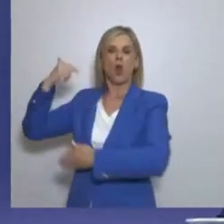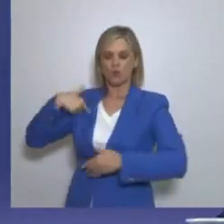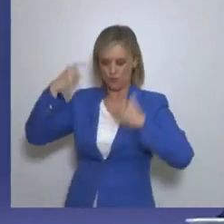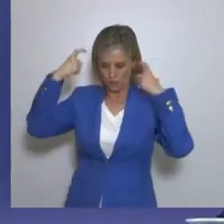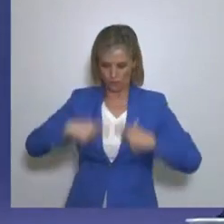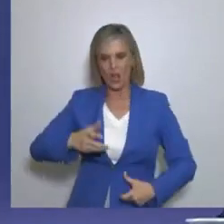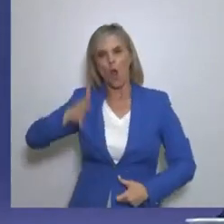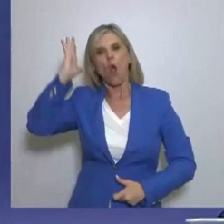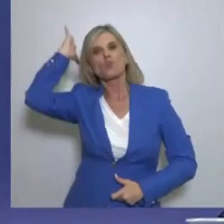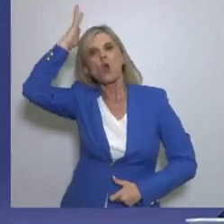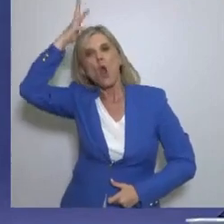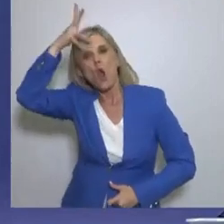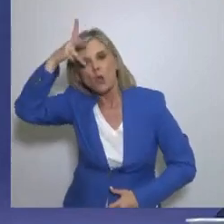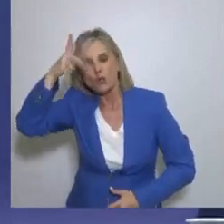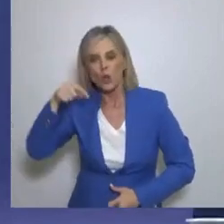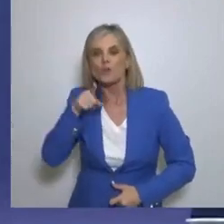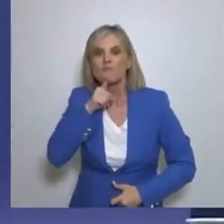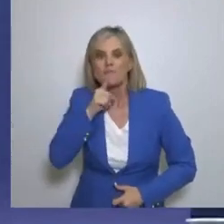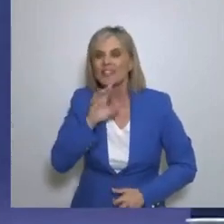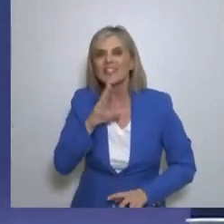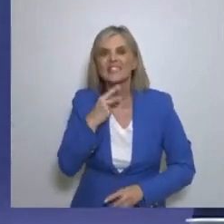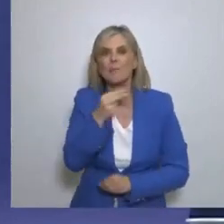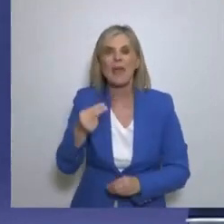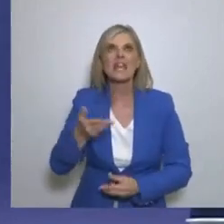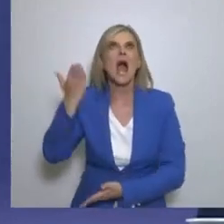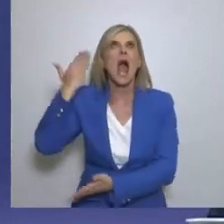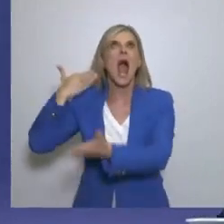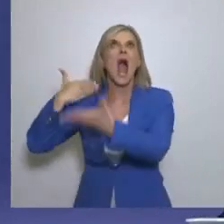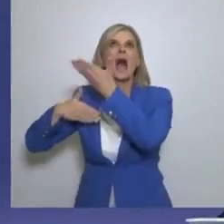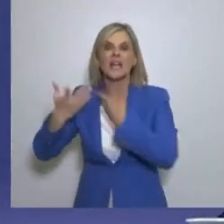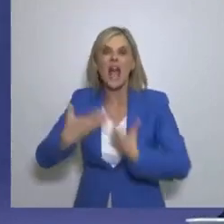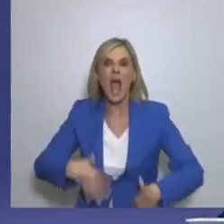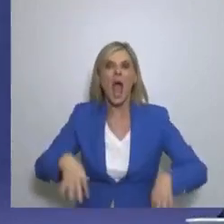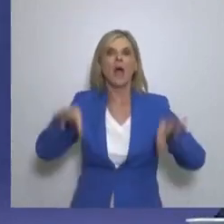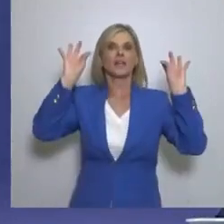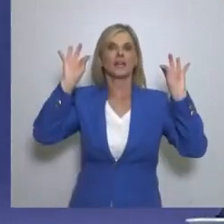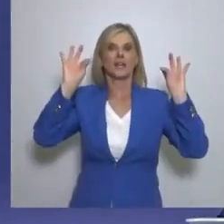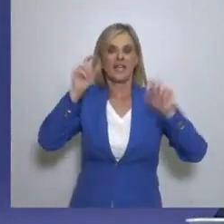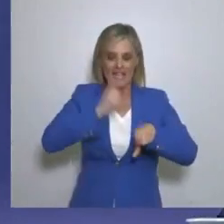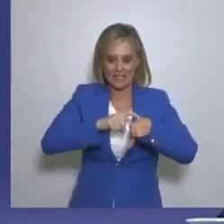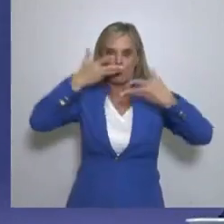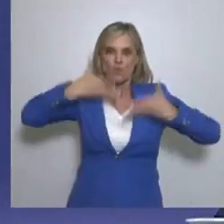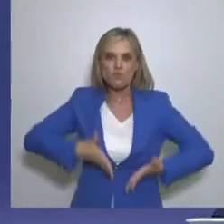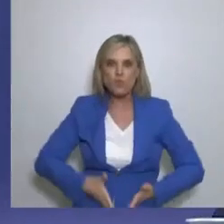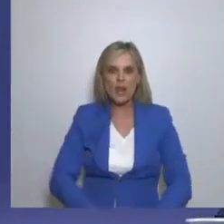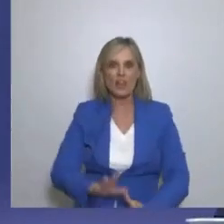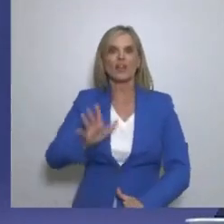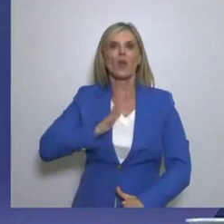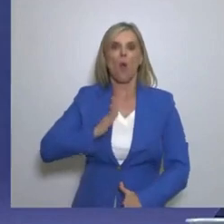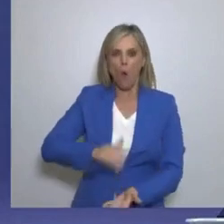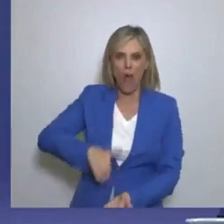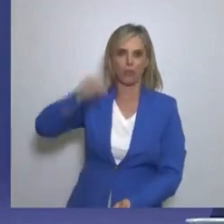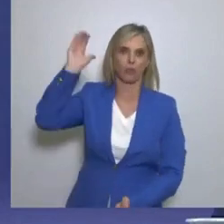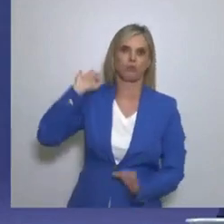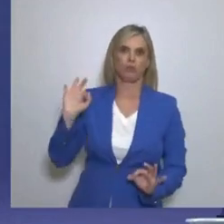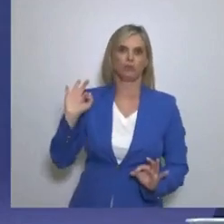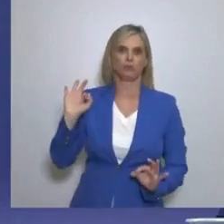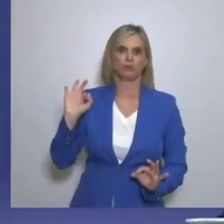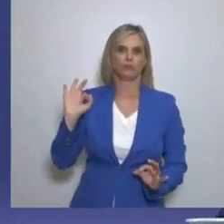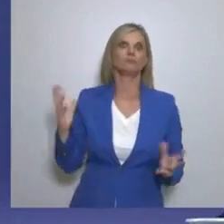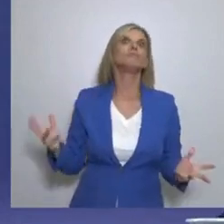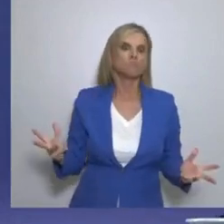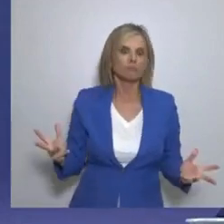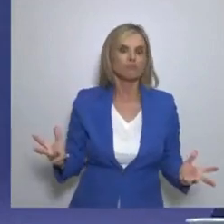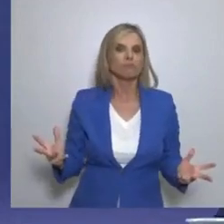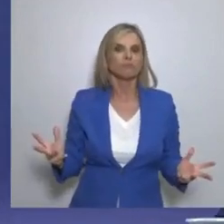αρχαίοι μας είναι οι αρχοί μας Δεν είναι κάτι πίσω που δεν ξέρουμε ποιοι είναι Θα έχουν να κάνουν Δί με εμένα Αλλά και με